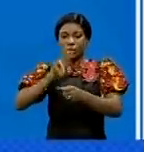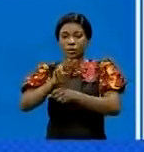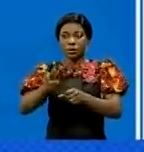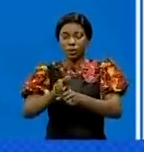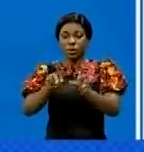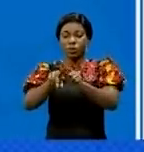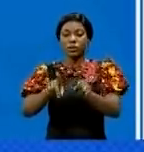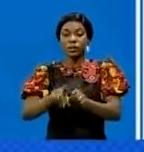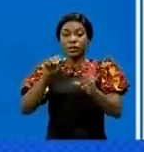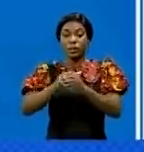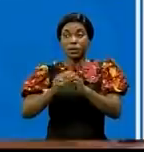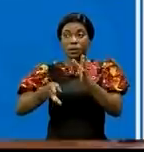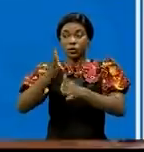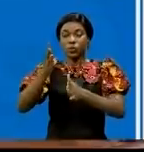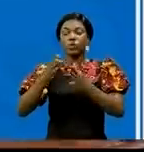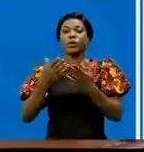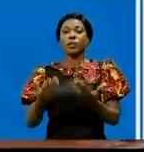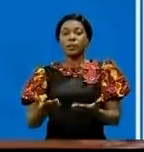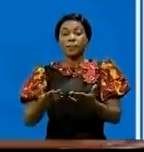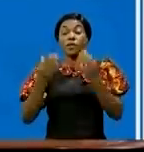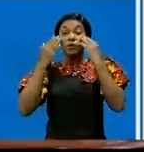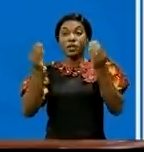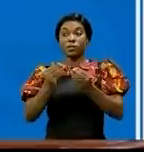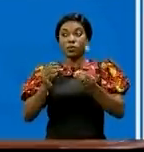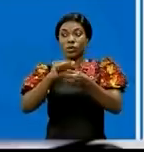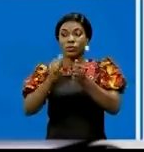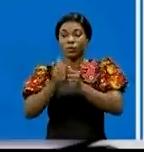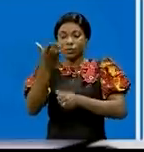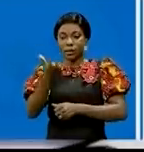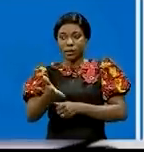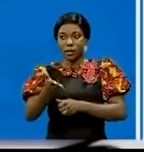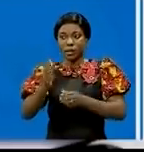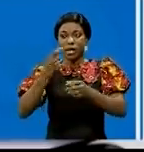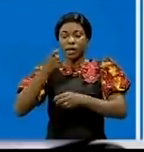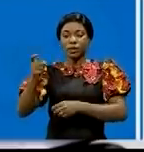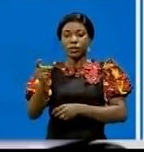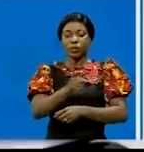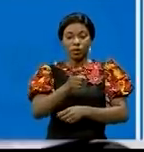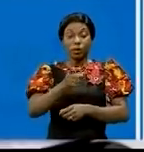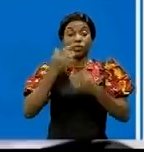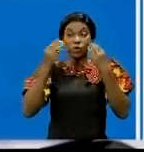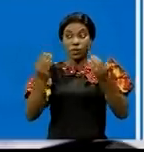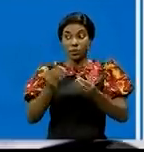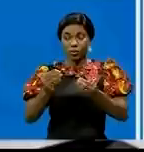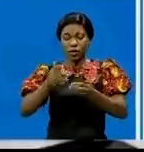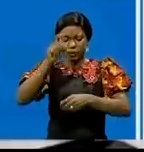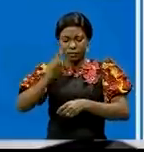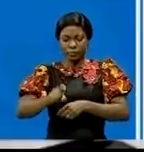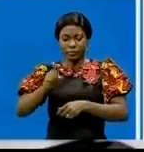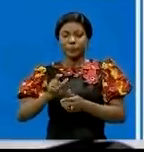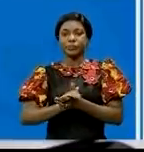attendu dans la quatorzaine. Cette situation sanitaire impose des mesures sanitaires drastiques.